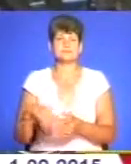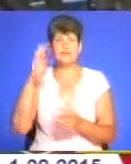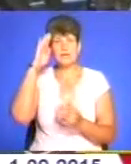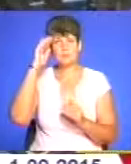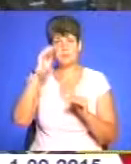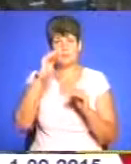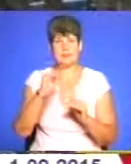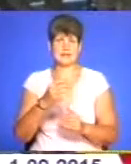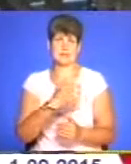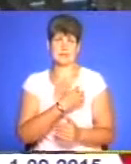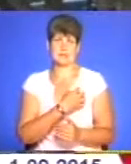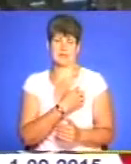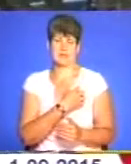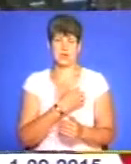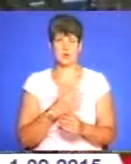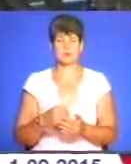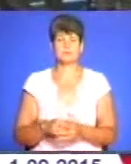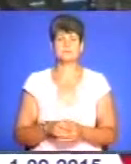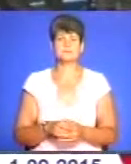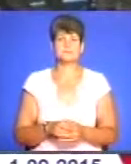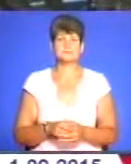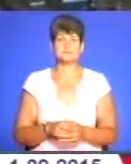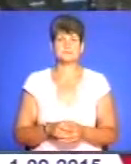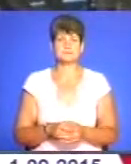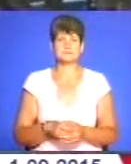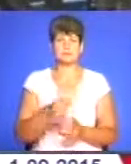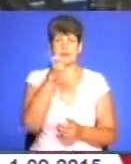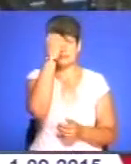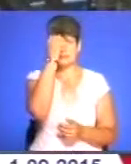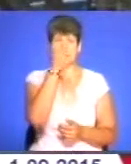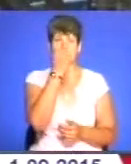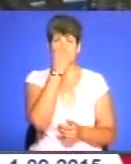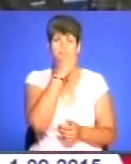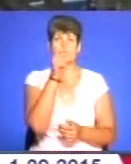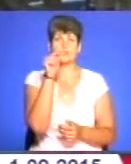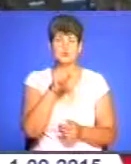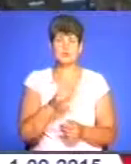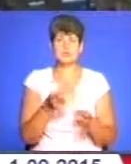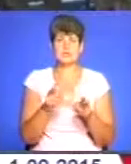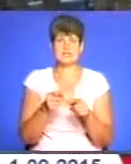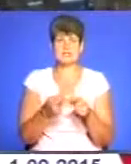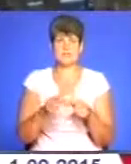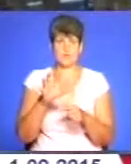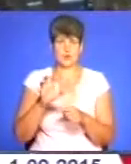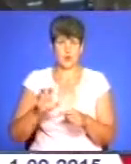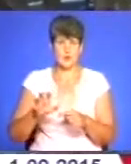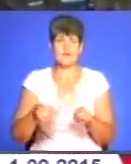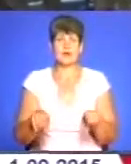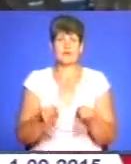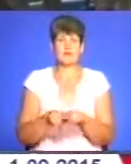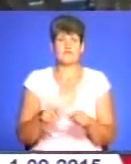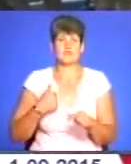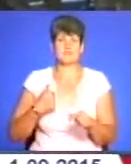маленький з медалью на грудях. Завдяки цьому залишилися ці фотографії. А також військова